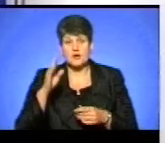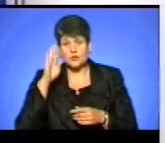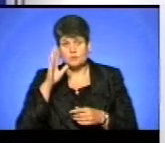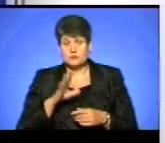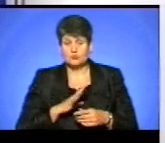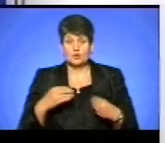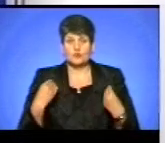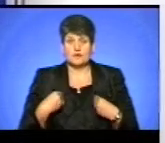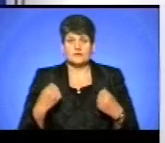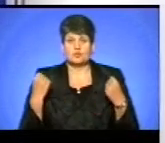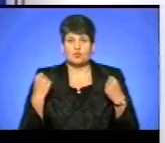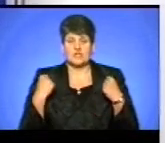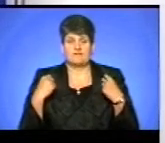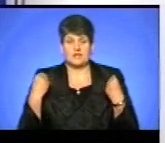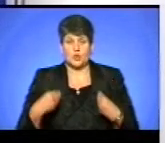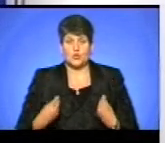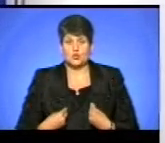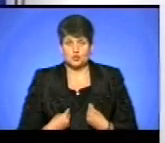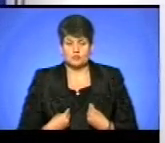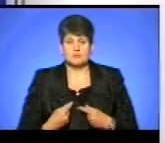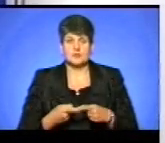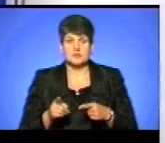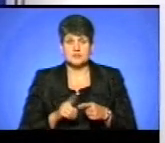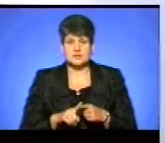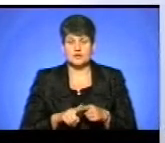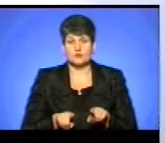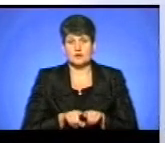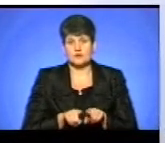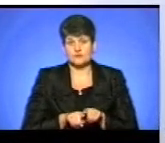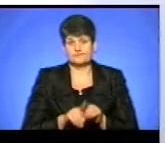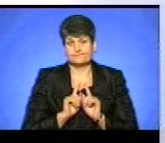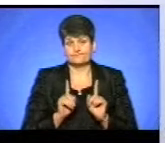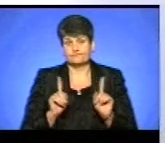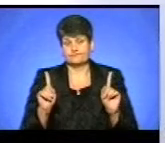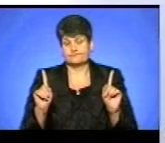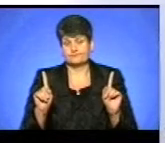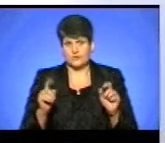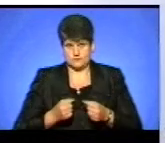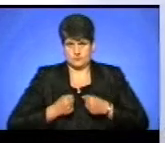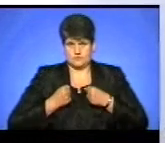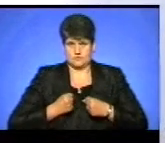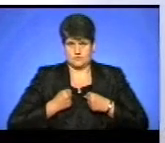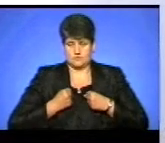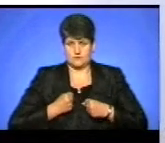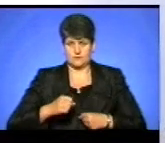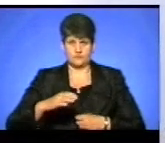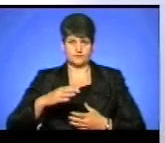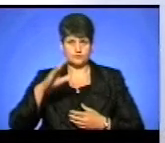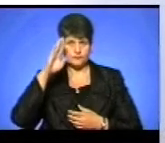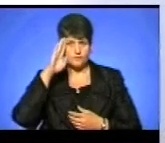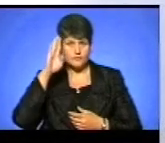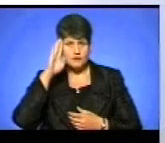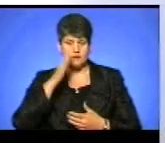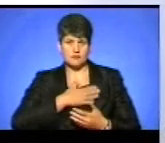вдягнені в спортивні костюми, ці хлопці характерної зовнішності, тобто вони всі такими кремезними, масивними, тобто які активно